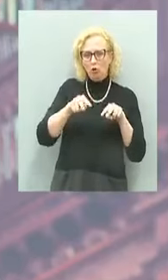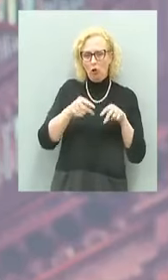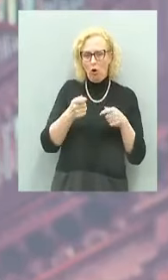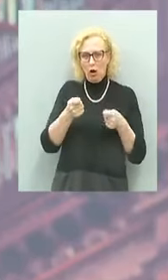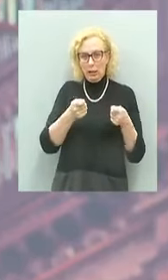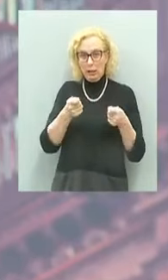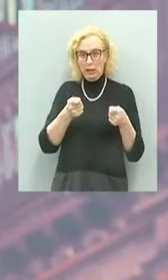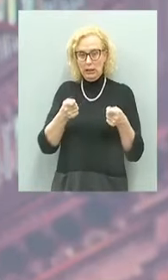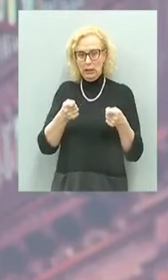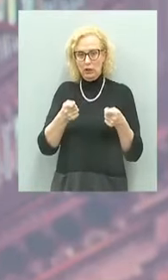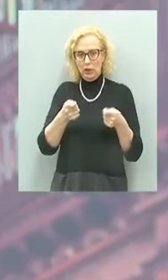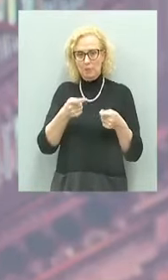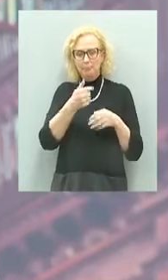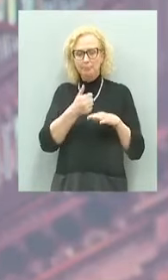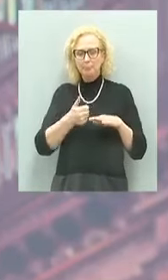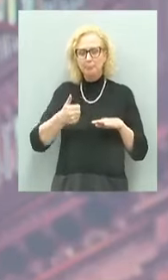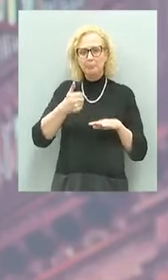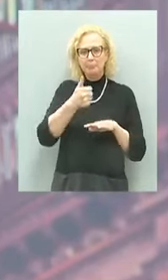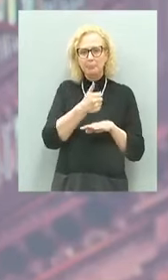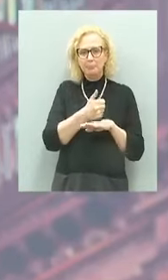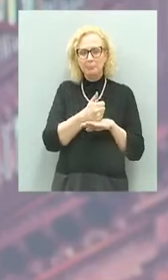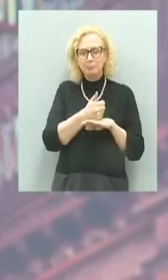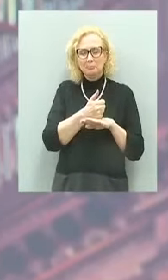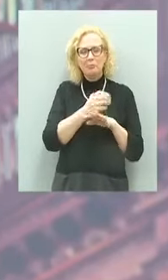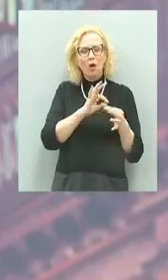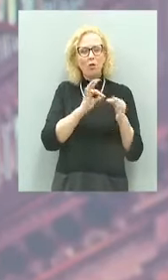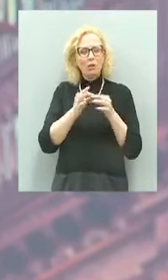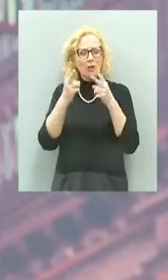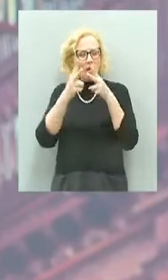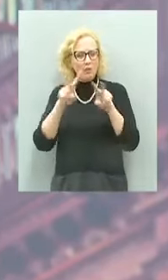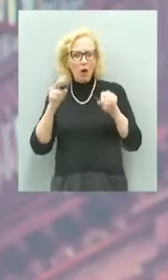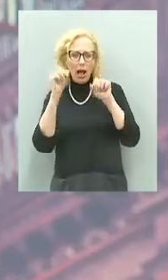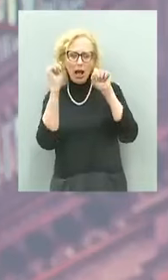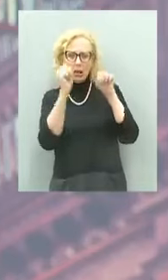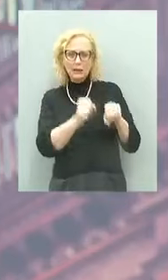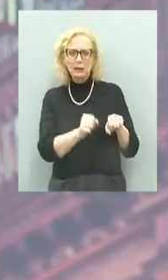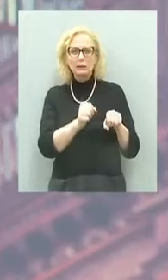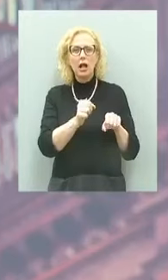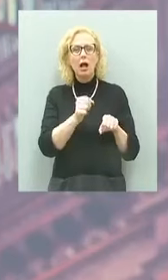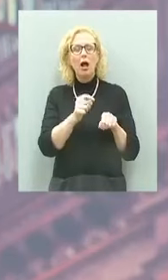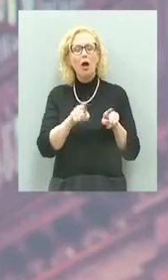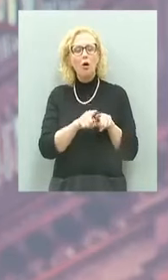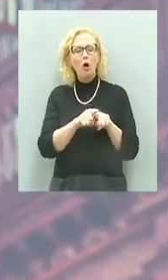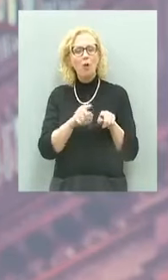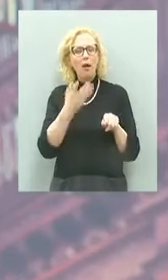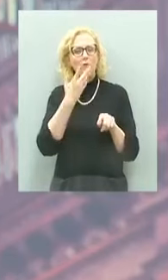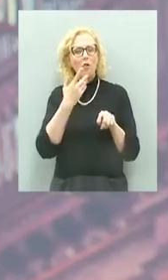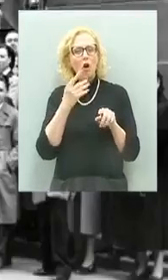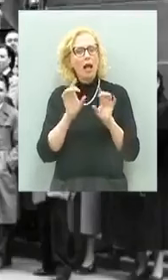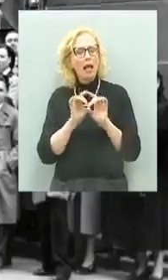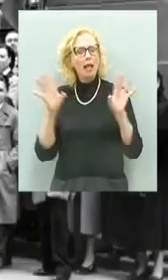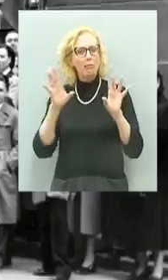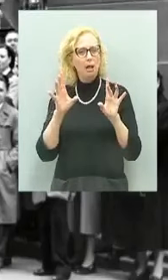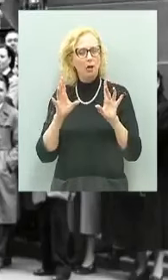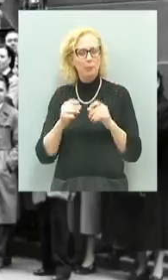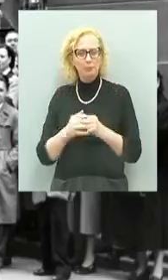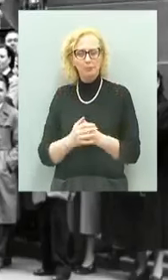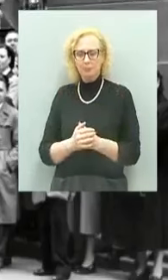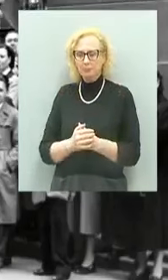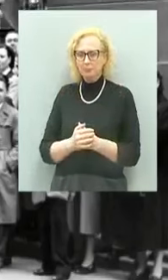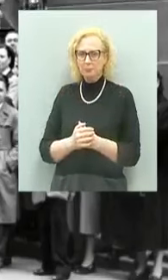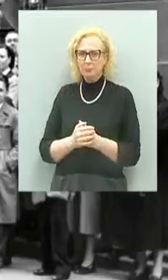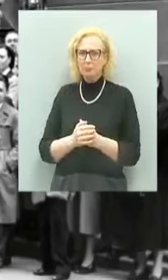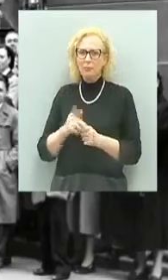l'economia. E di conseguenza in quella violenza c'è anche un'idea di liberazione e di riscatto sociale. L'esodo